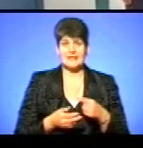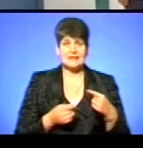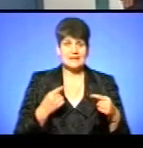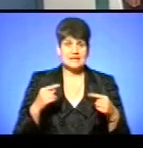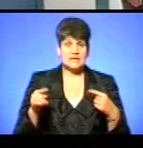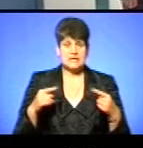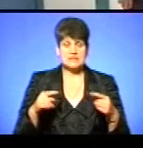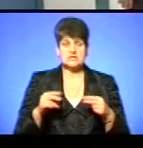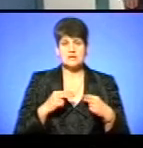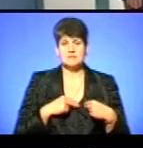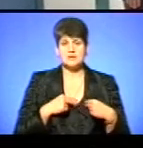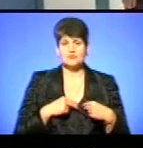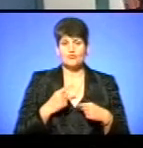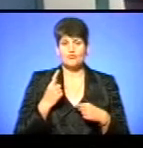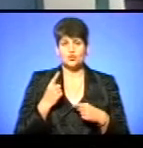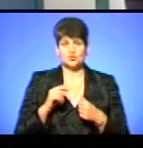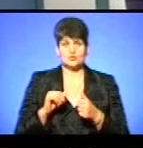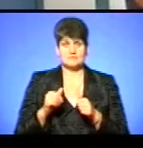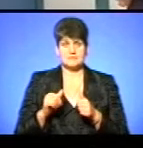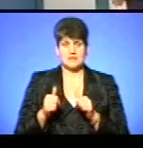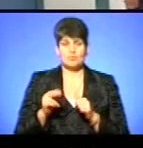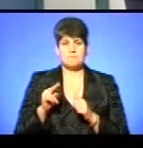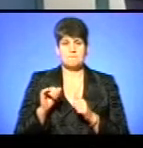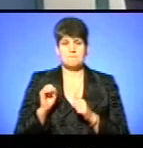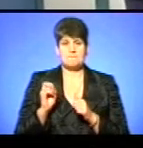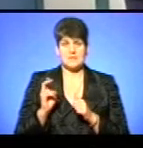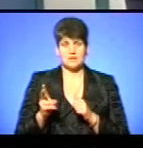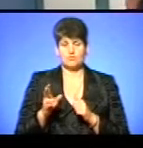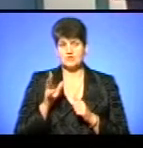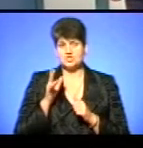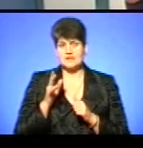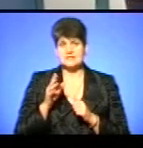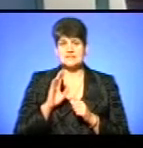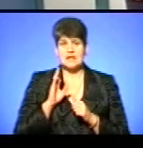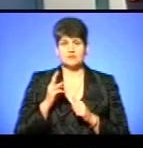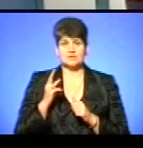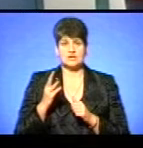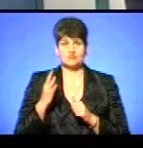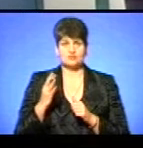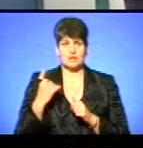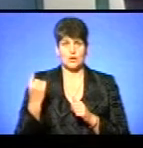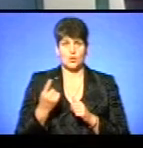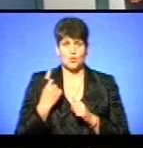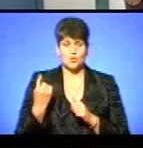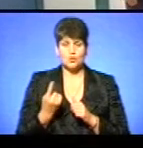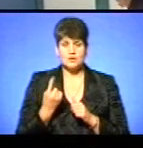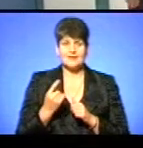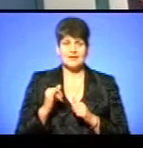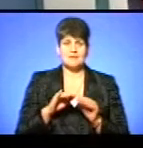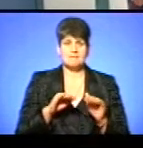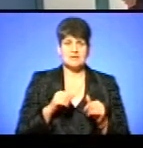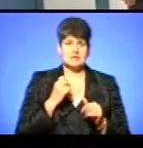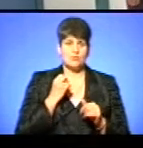працюють виключно в одну зміну, тобто в піковий час, зранку три-чотири круги і після